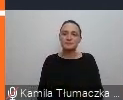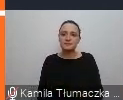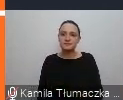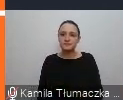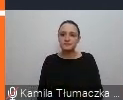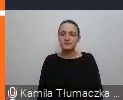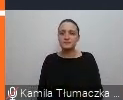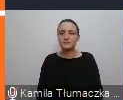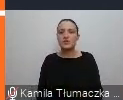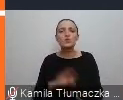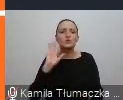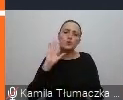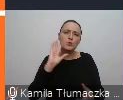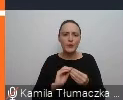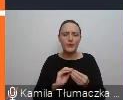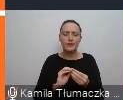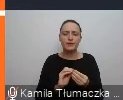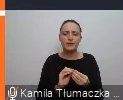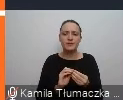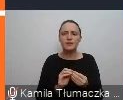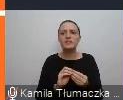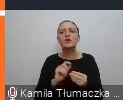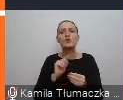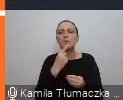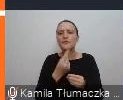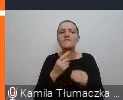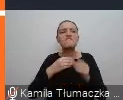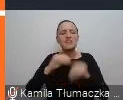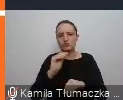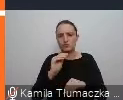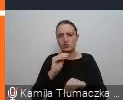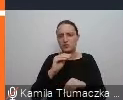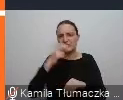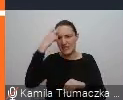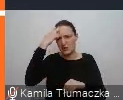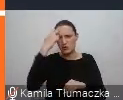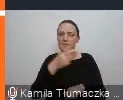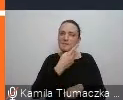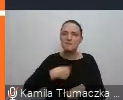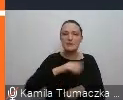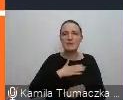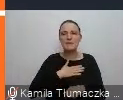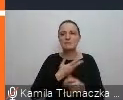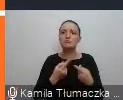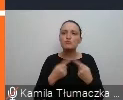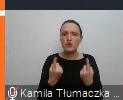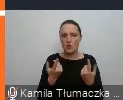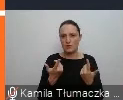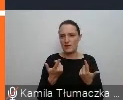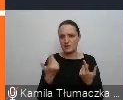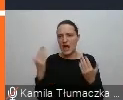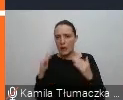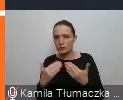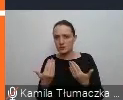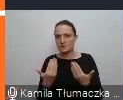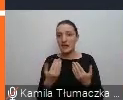ale w skrócie większość takich stereotypów polega na tym, że my mamy jakieś przekonanie o autyzmie, a